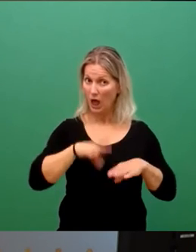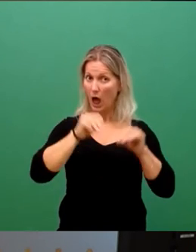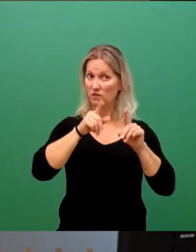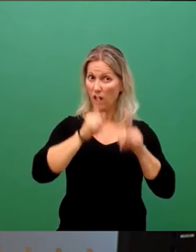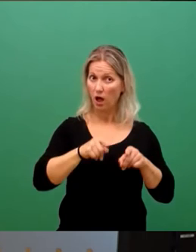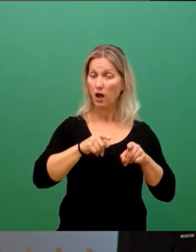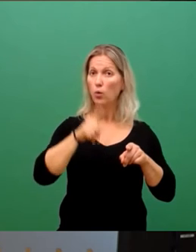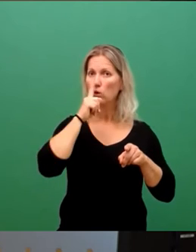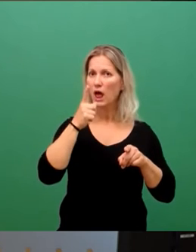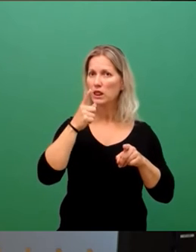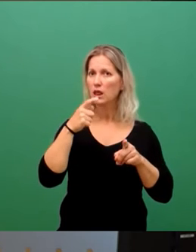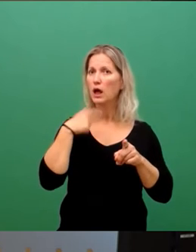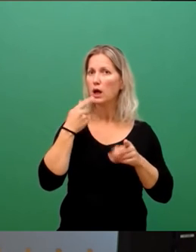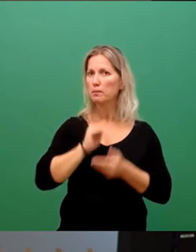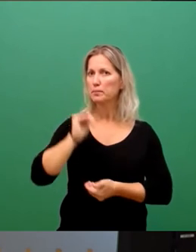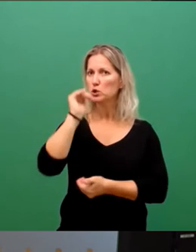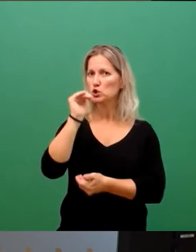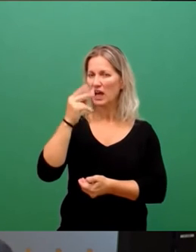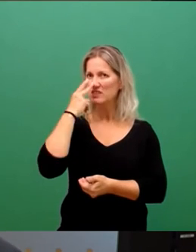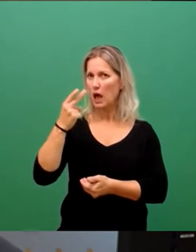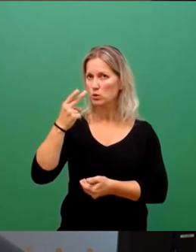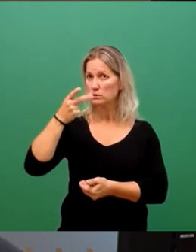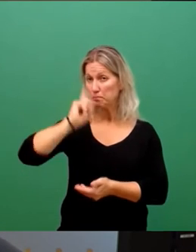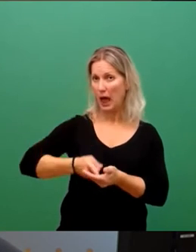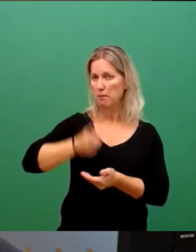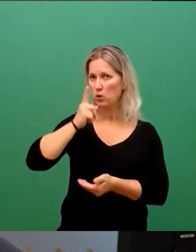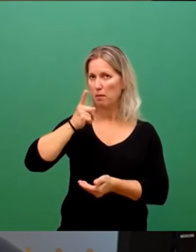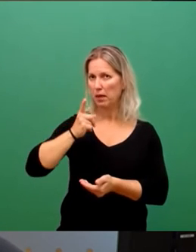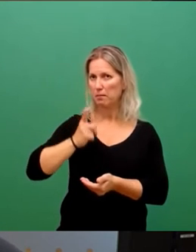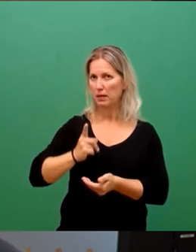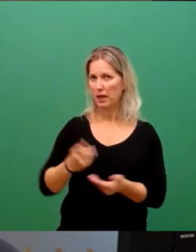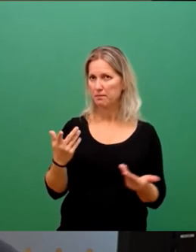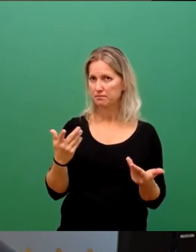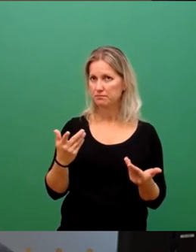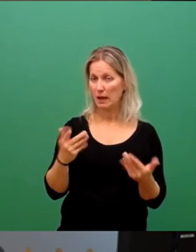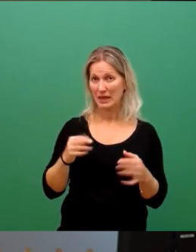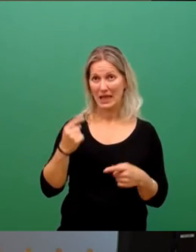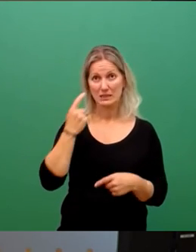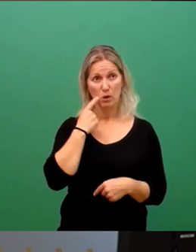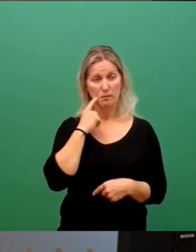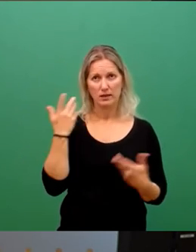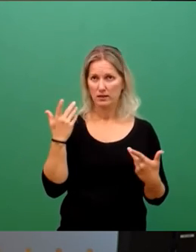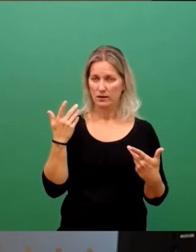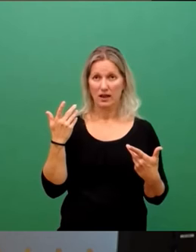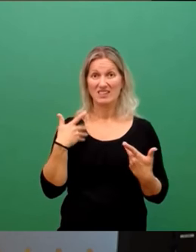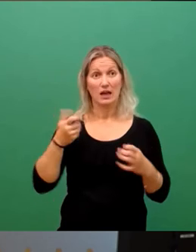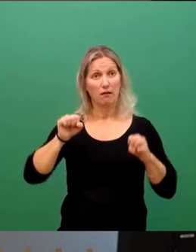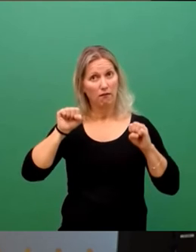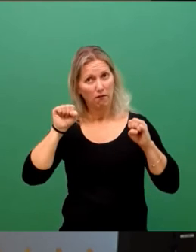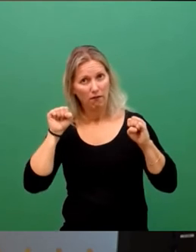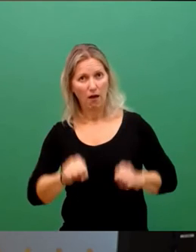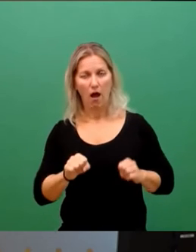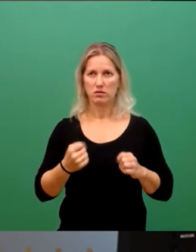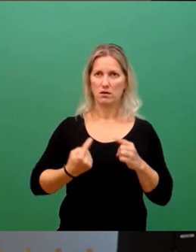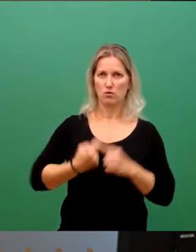Aber die Wahrheit ist, tatsächlich ist es kaum möglich, alle Szenarien, die im Augenblick von den